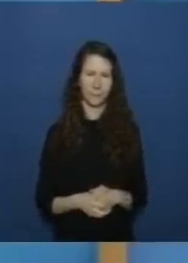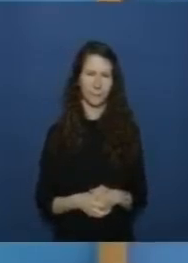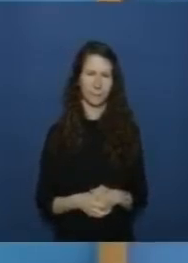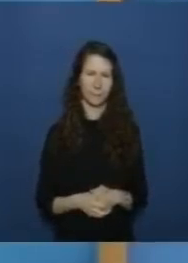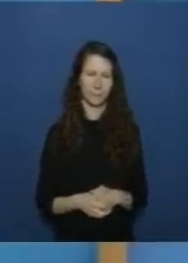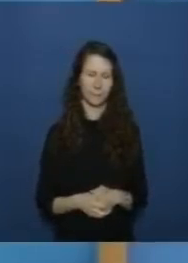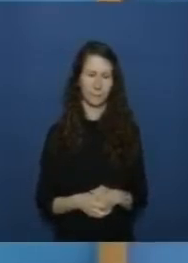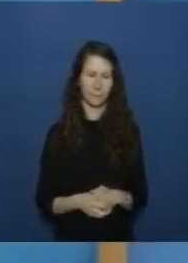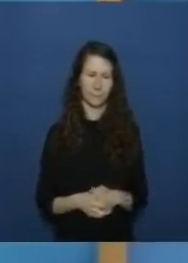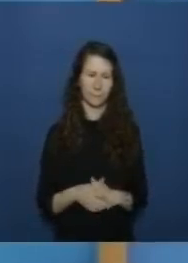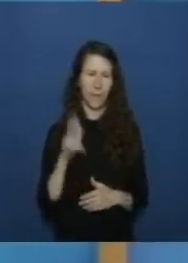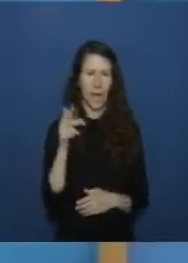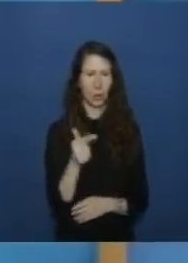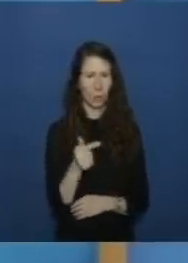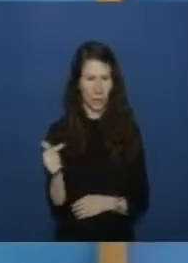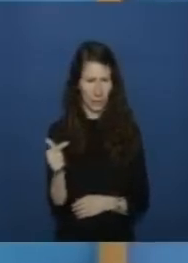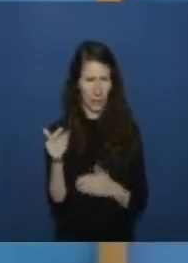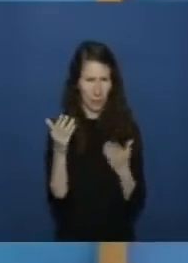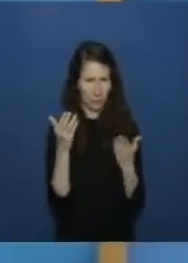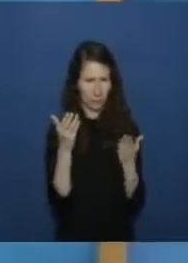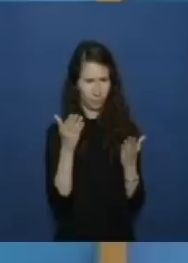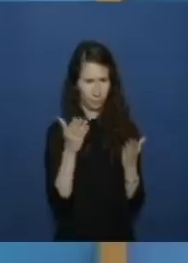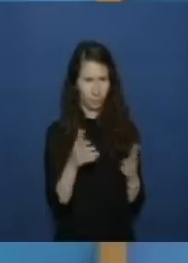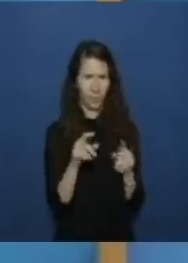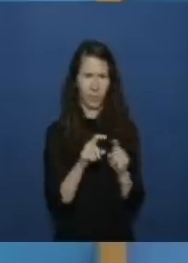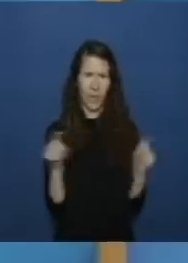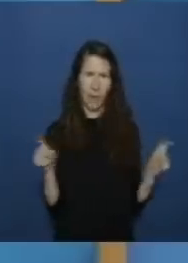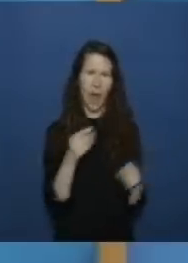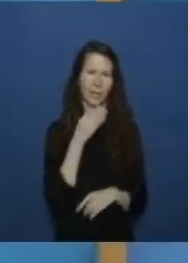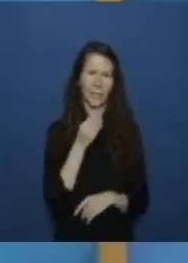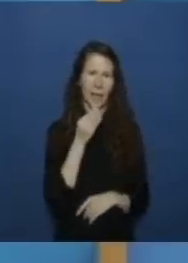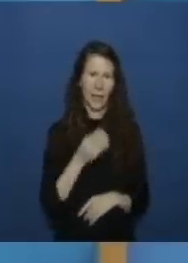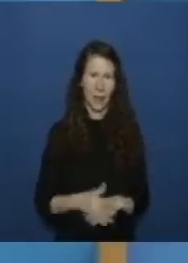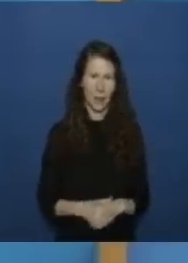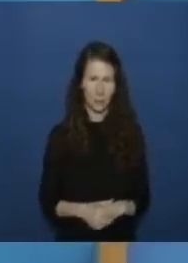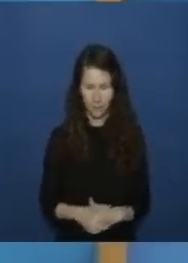kommen wir zu herrn tofugnir und dem thema israel